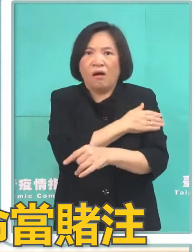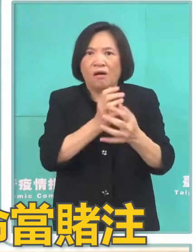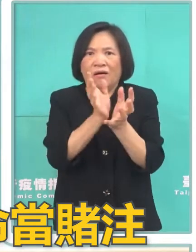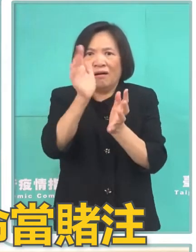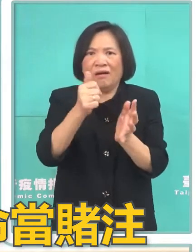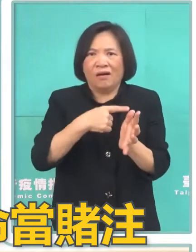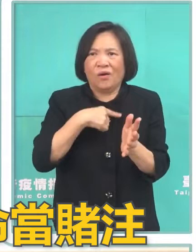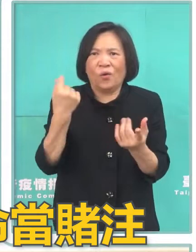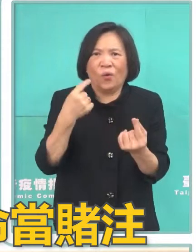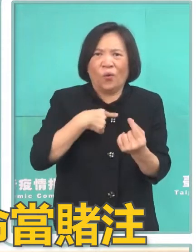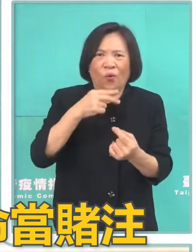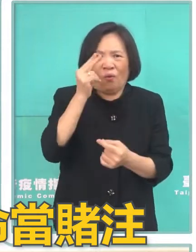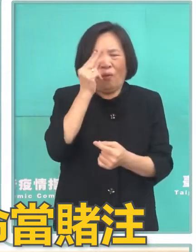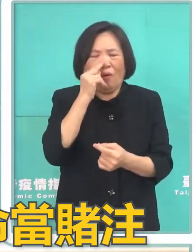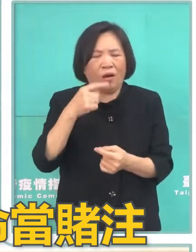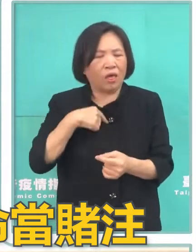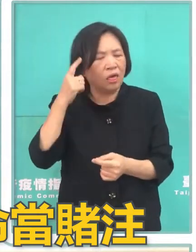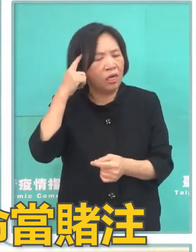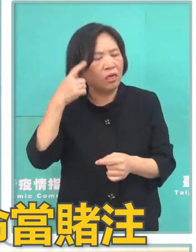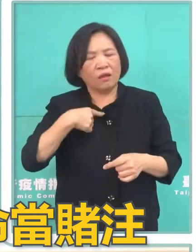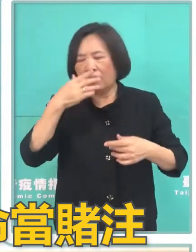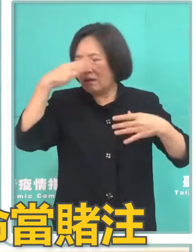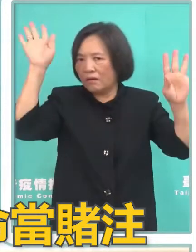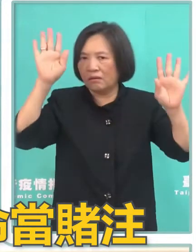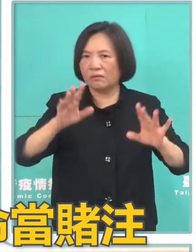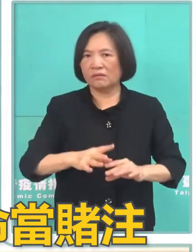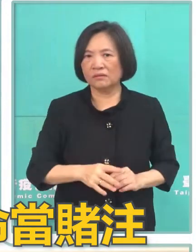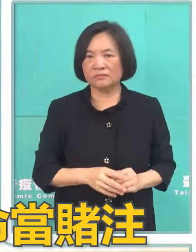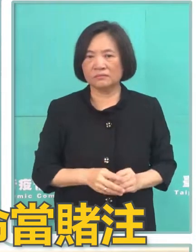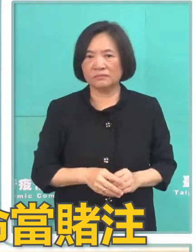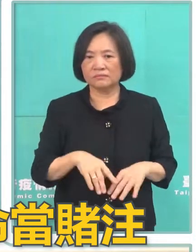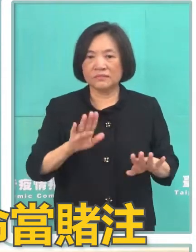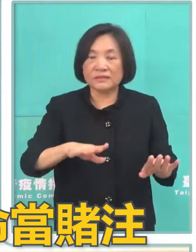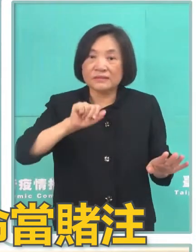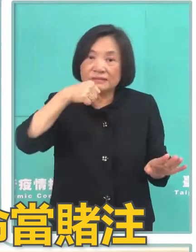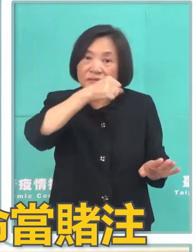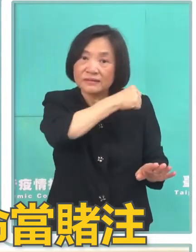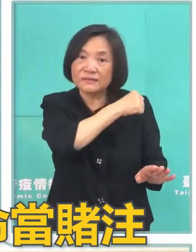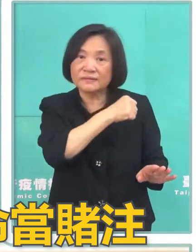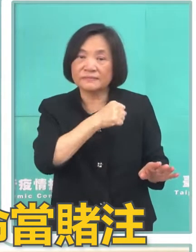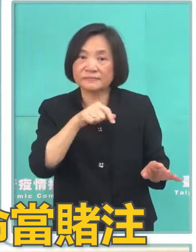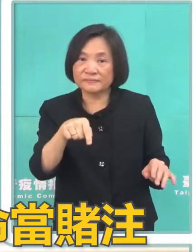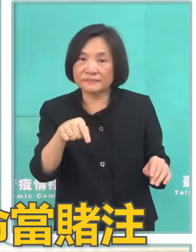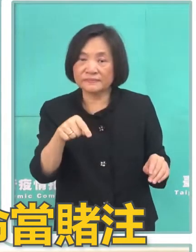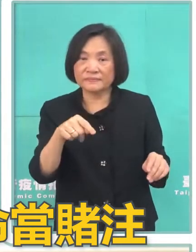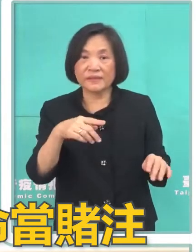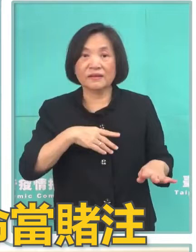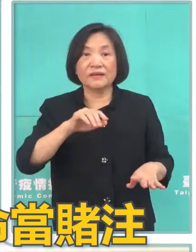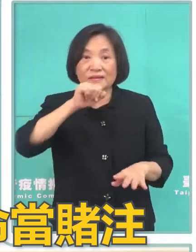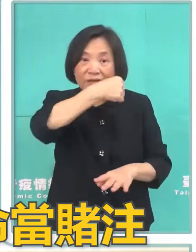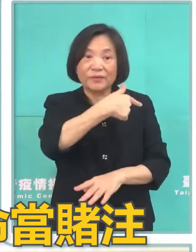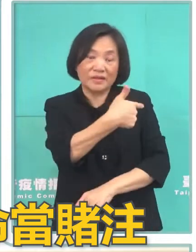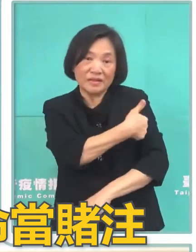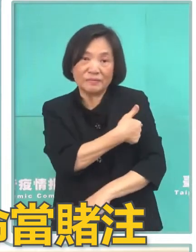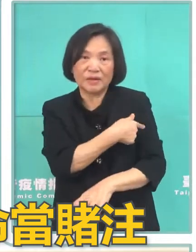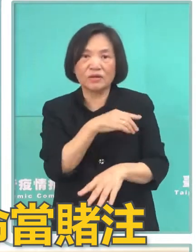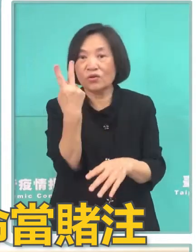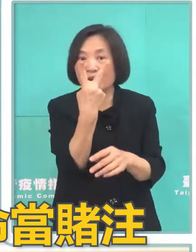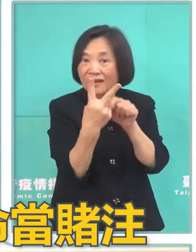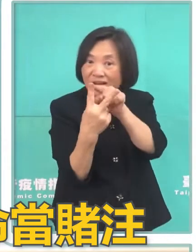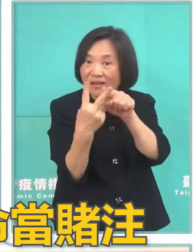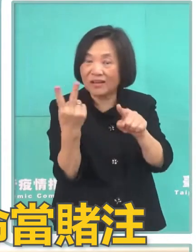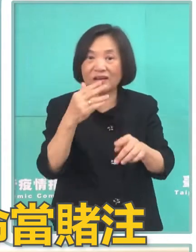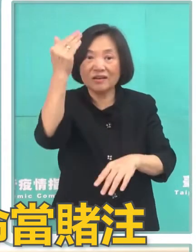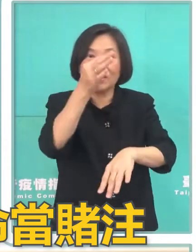政傲慢的態度這是我們不能接受的更何況在台灣你知道就算是國產疫苗也有兩支